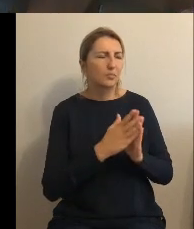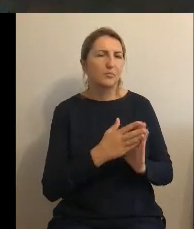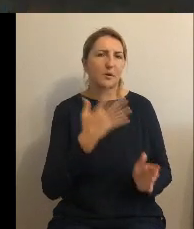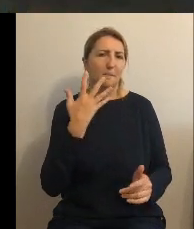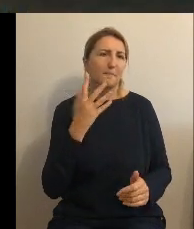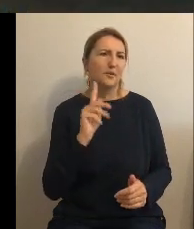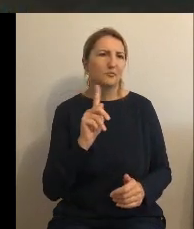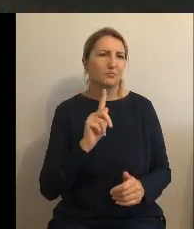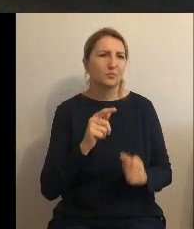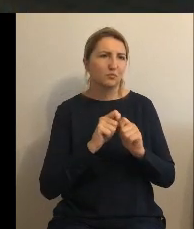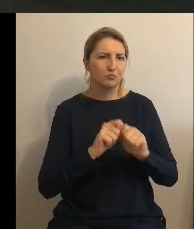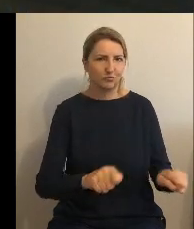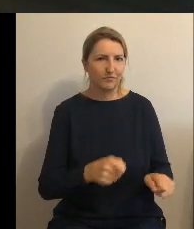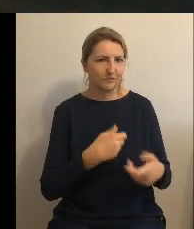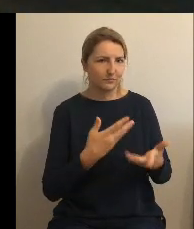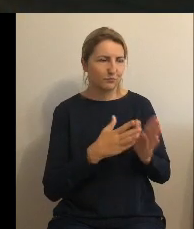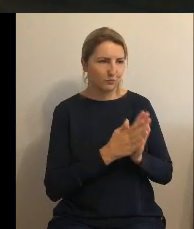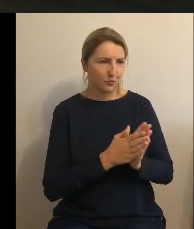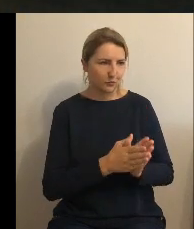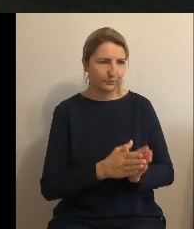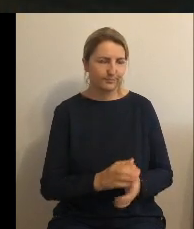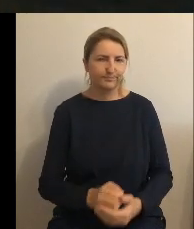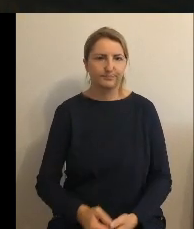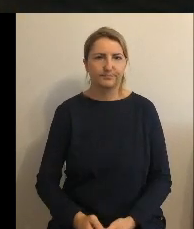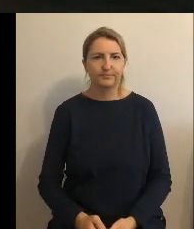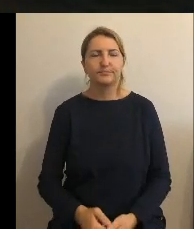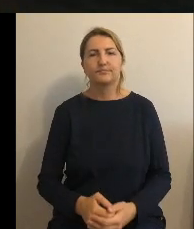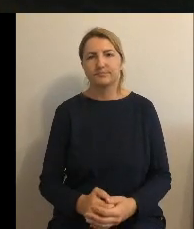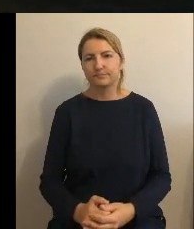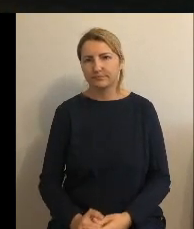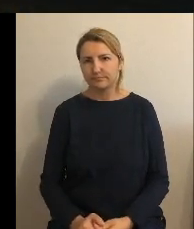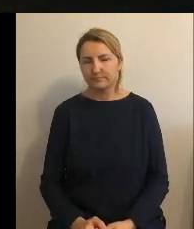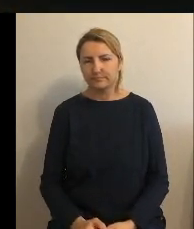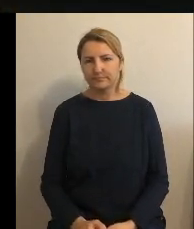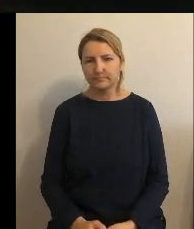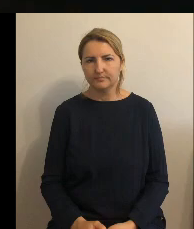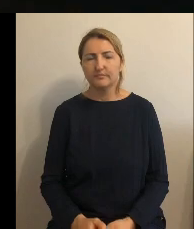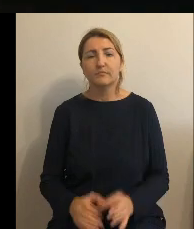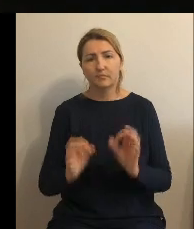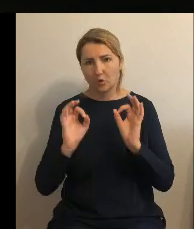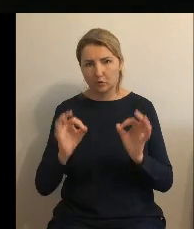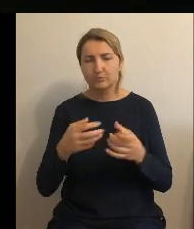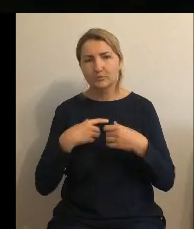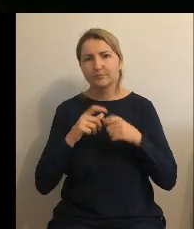ogłaszam 5 minutowe przerwę nie jest